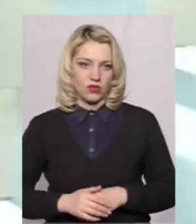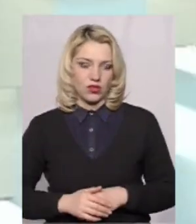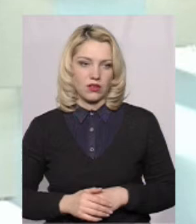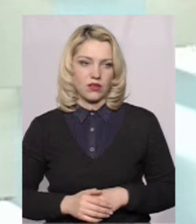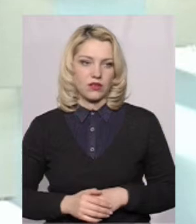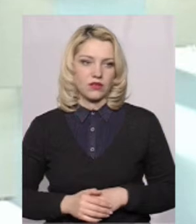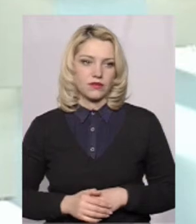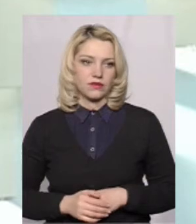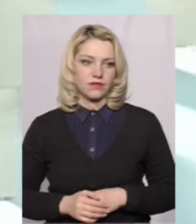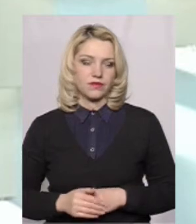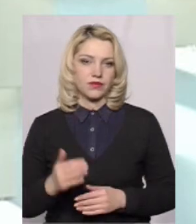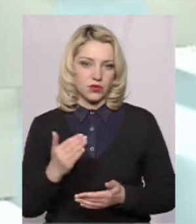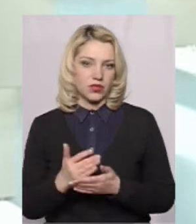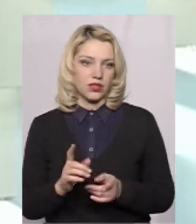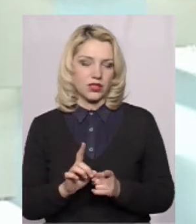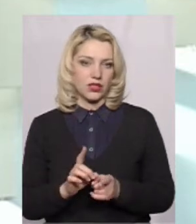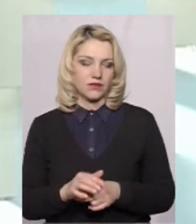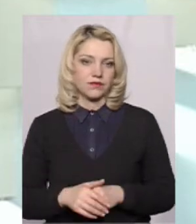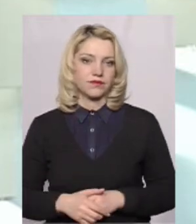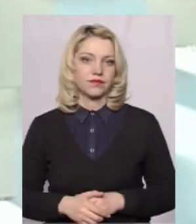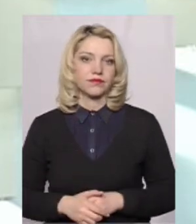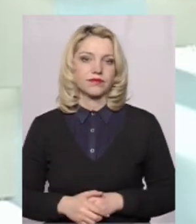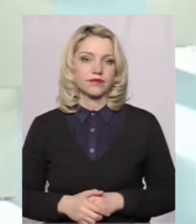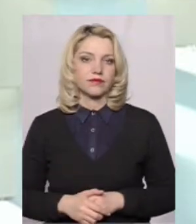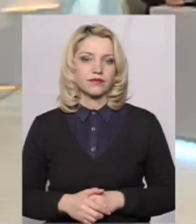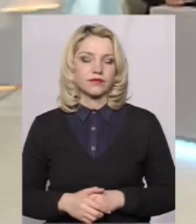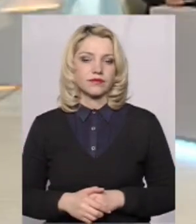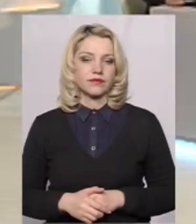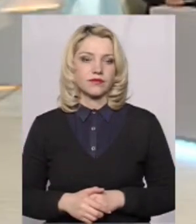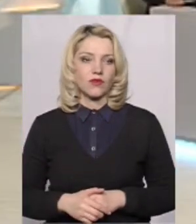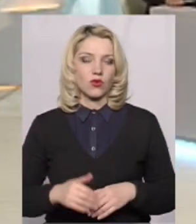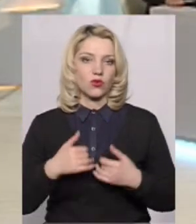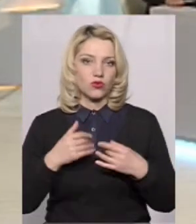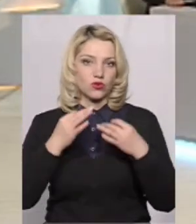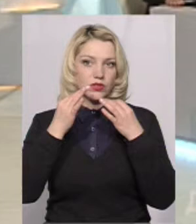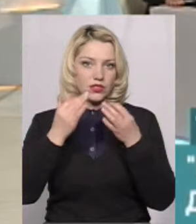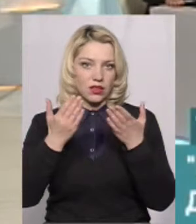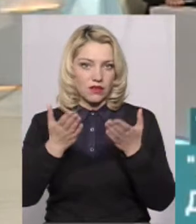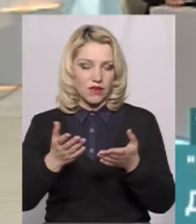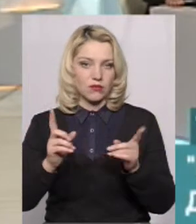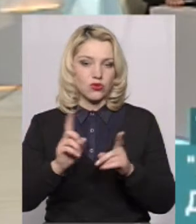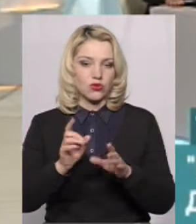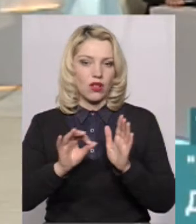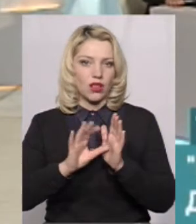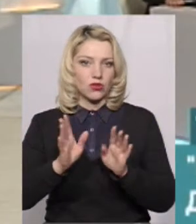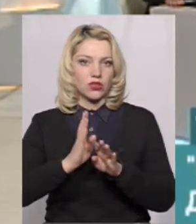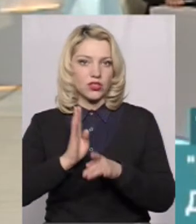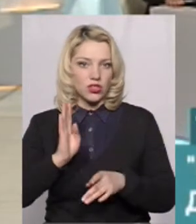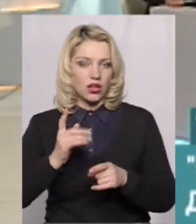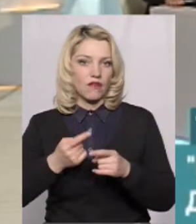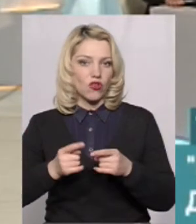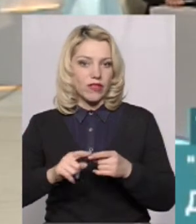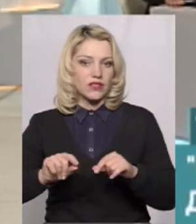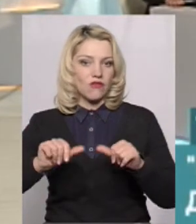Є такі запити? Є, в нас є таке. Просто, ну, хочу вам сказати, що електронна черга, вона